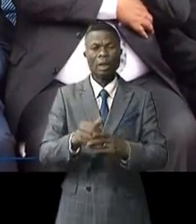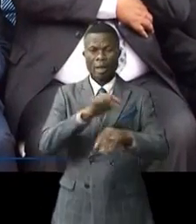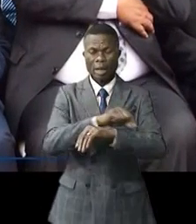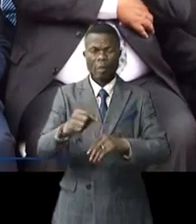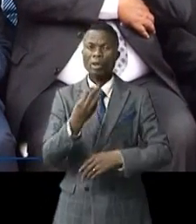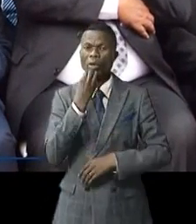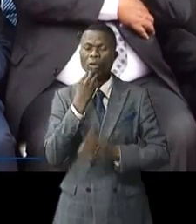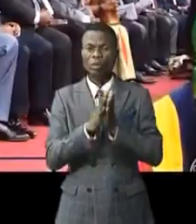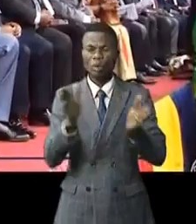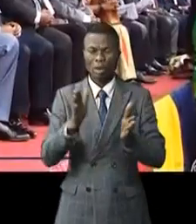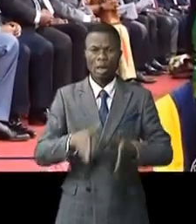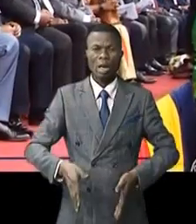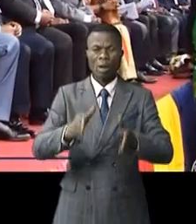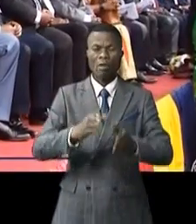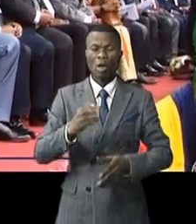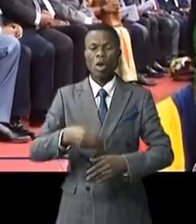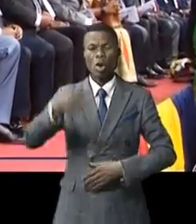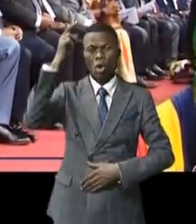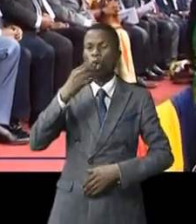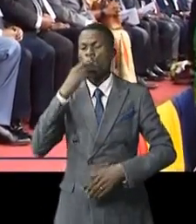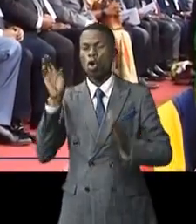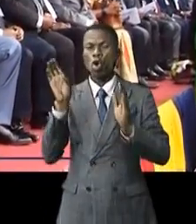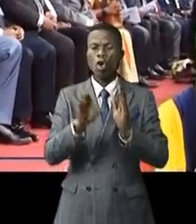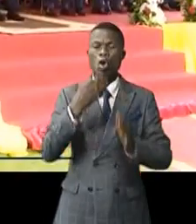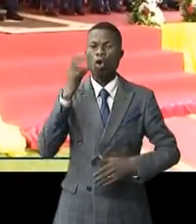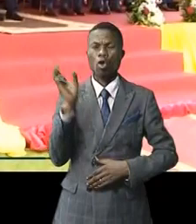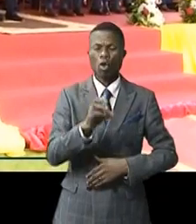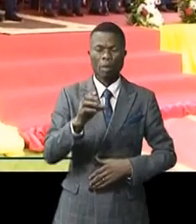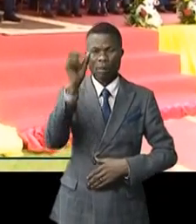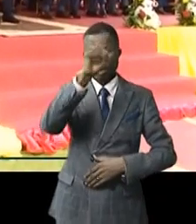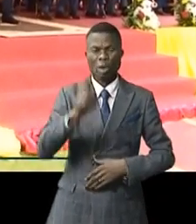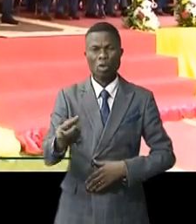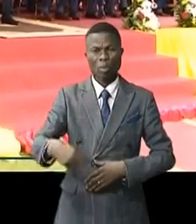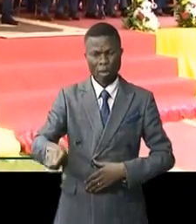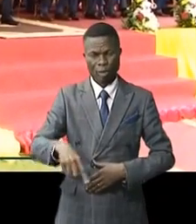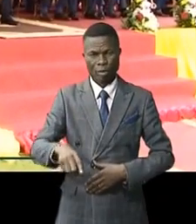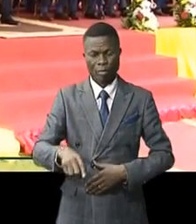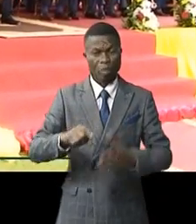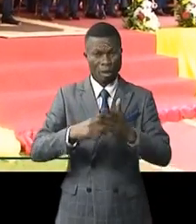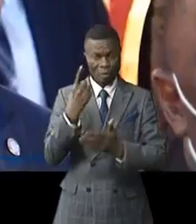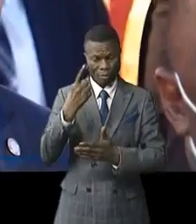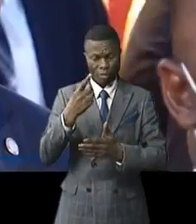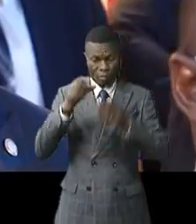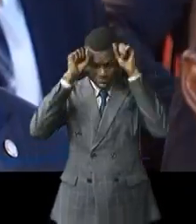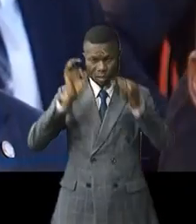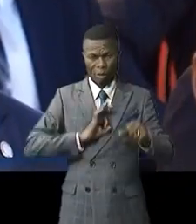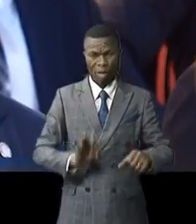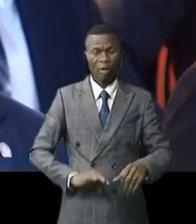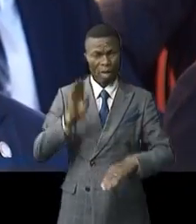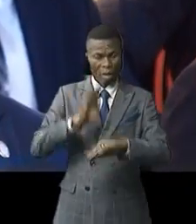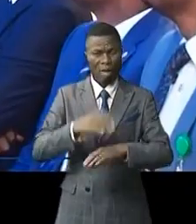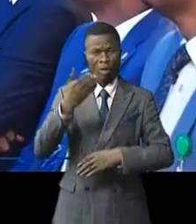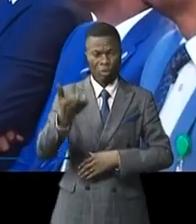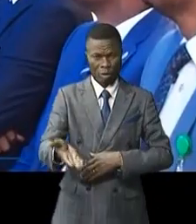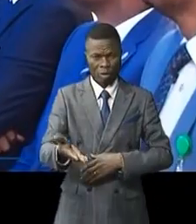sur l'avenue des Hauts-Commandements dans la commune de la Gombée. C'est pour la première fois qu'un chef de l'État foule ses pieds dans les installations de l